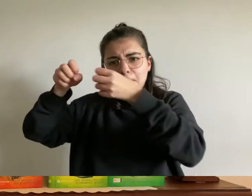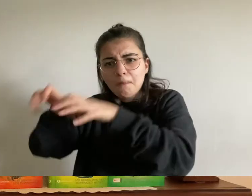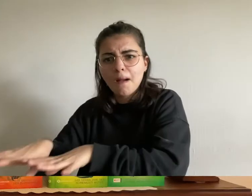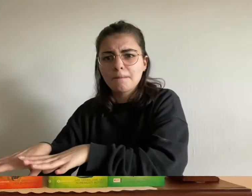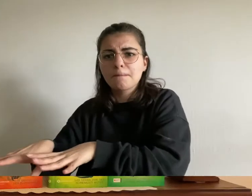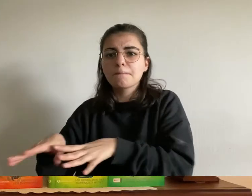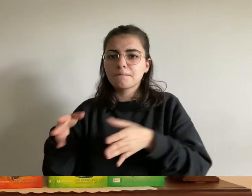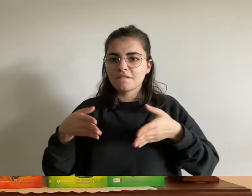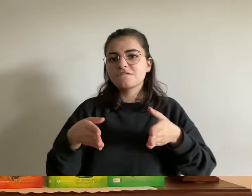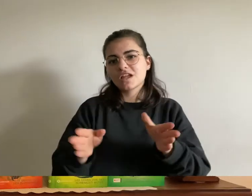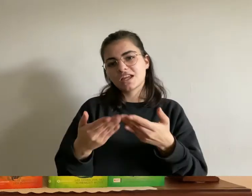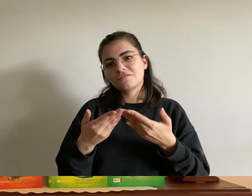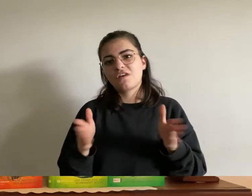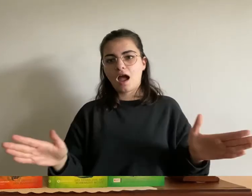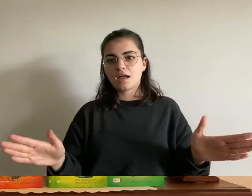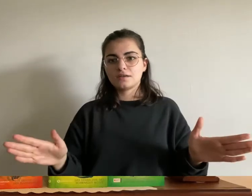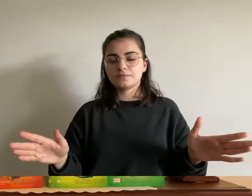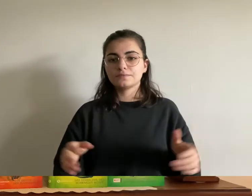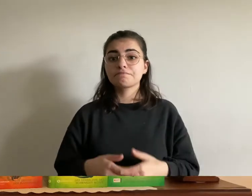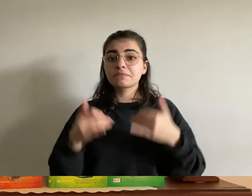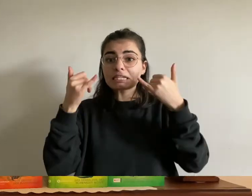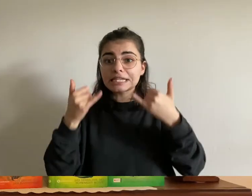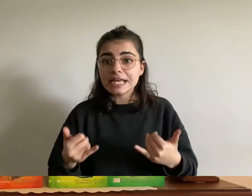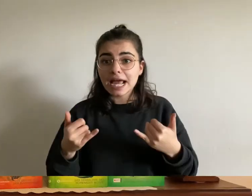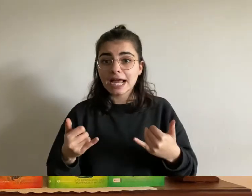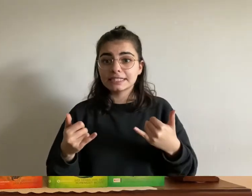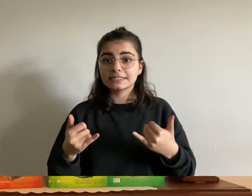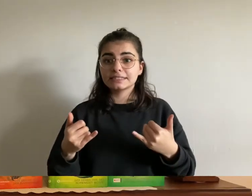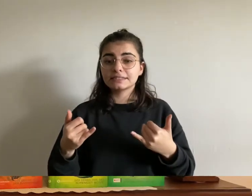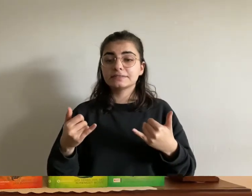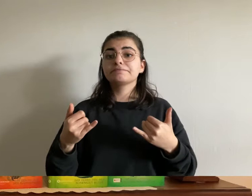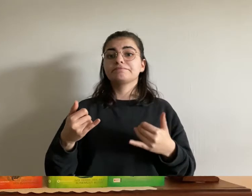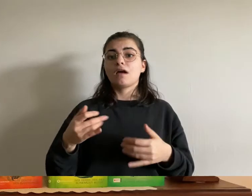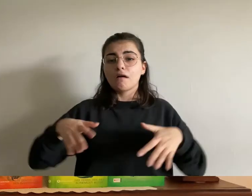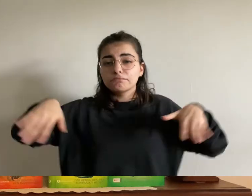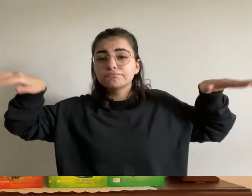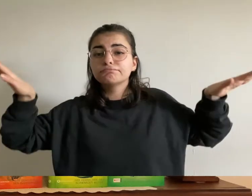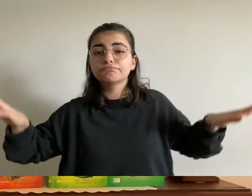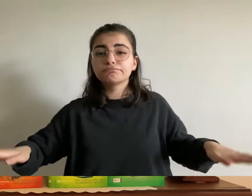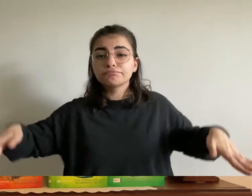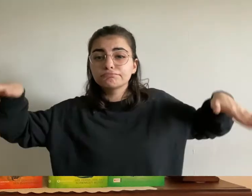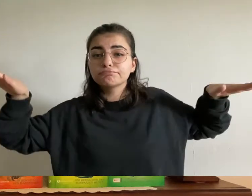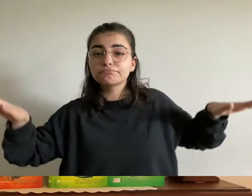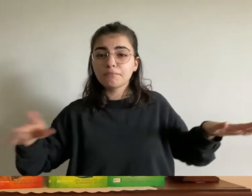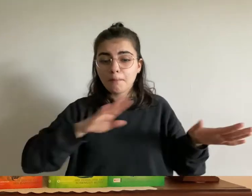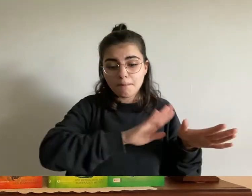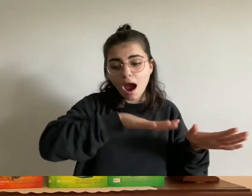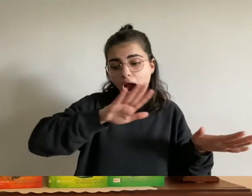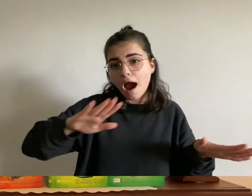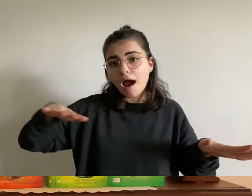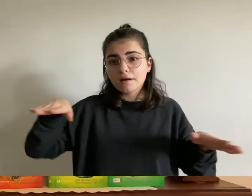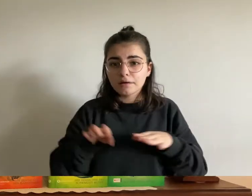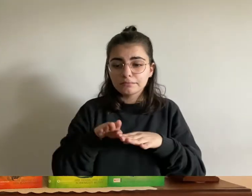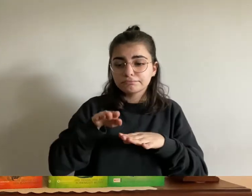bis auf die andere seite des dunklen gebirges und landete etwas abseits der straße nach haranga über die die kinder